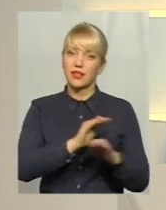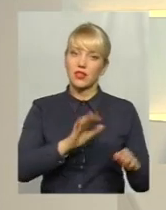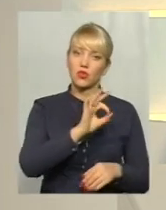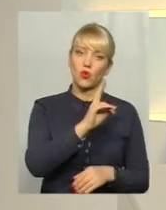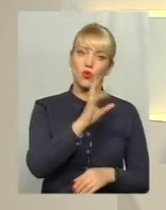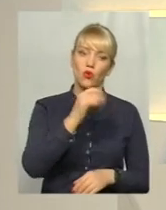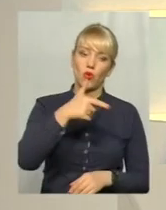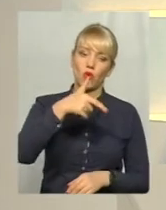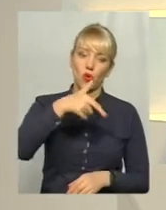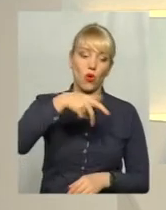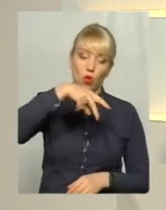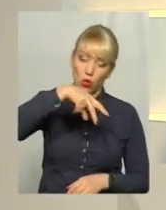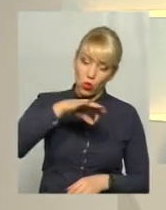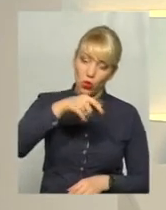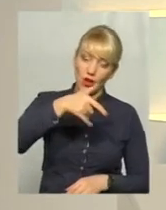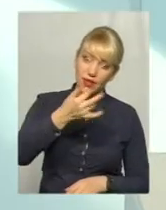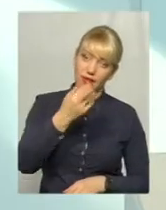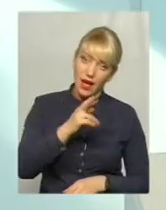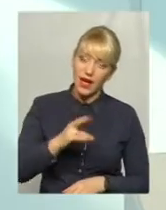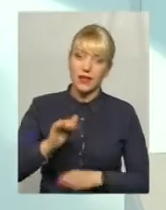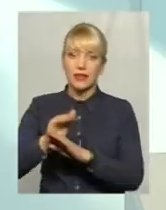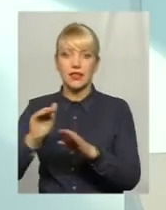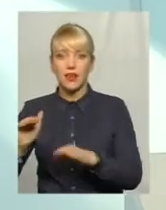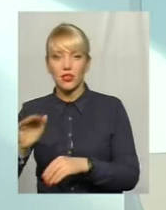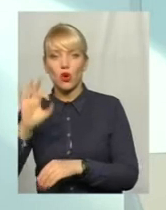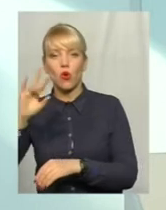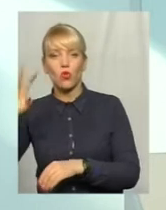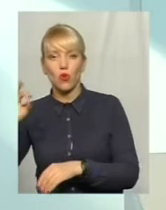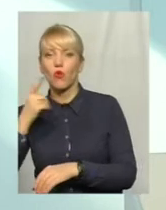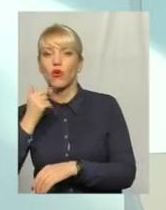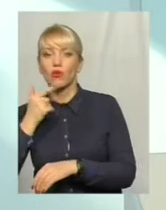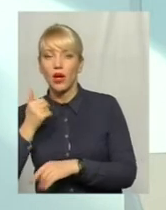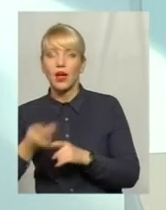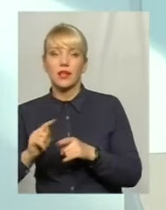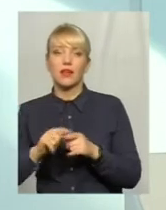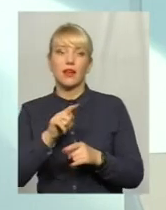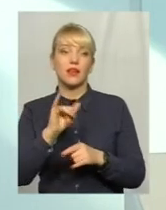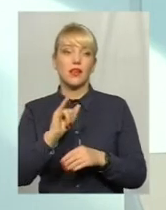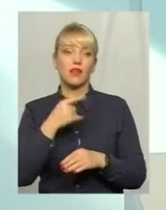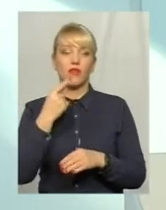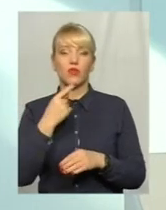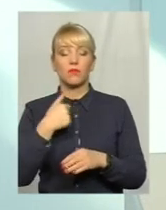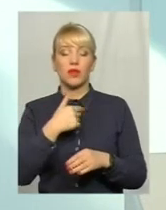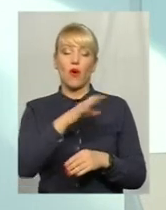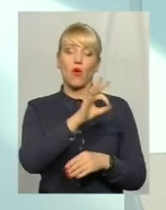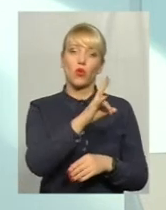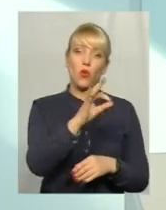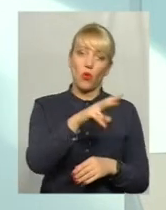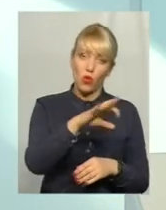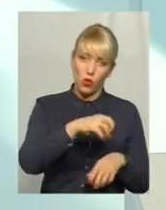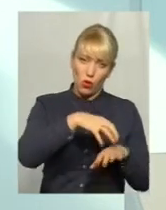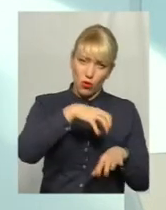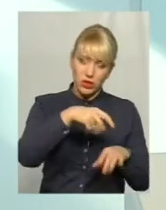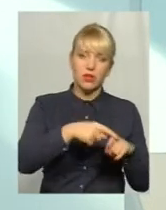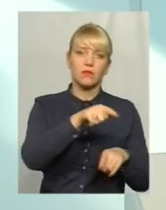дитяча онкогематологія. То питання дитячої онкології ми, в принципі, погодили з департаментом обласним,